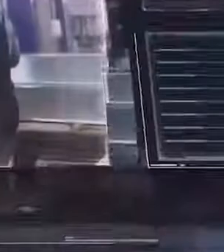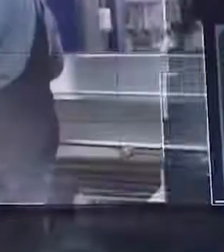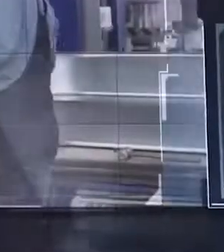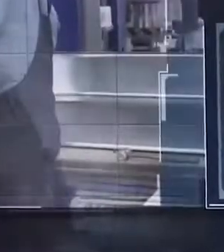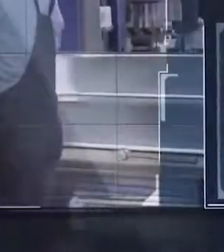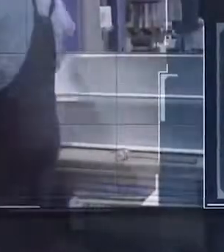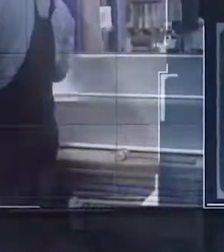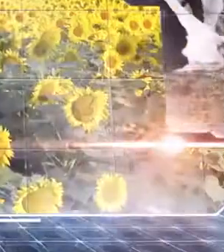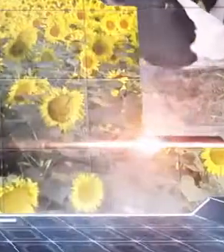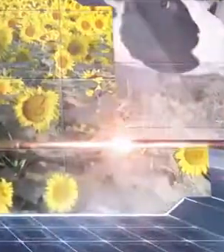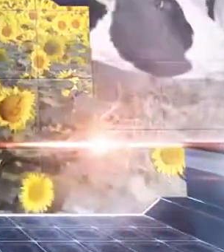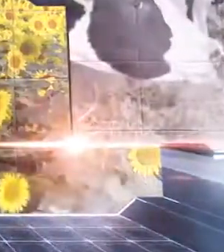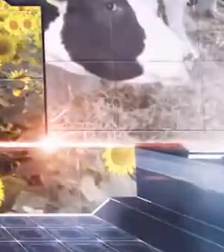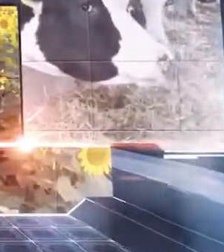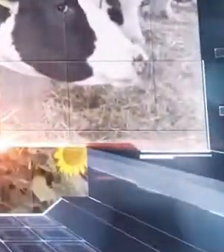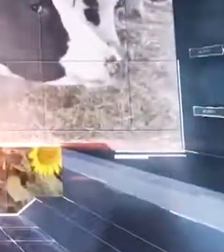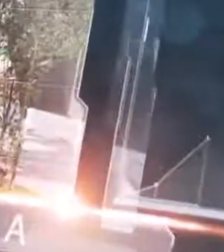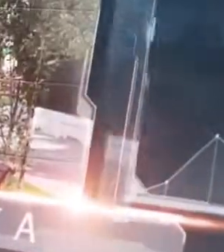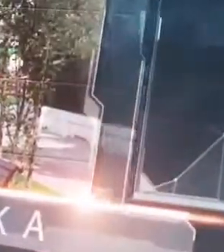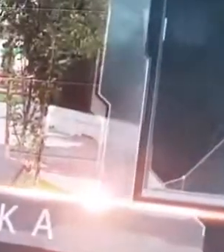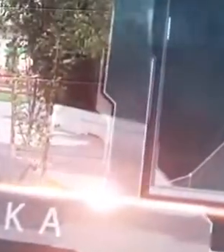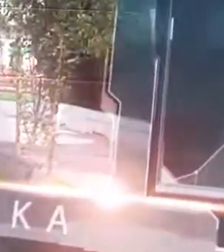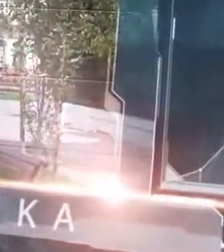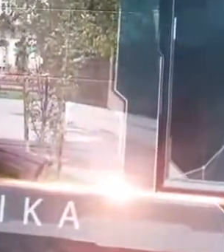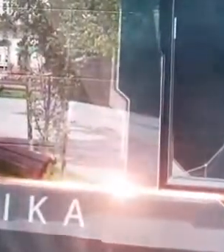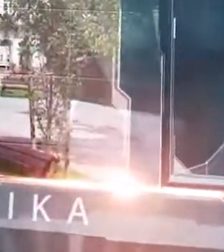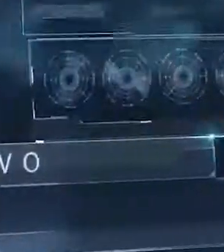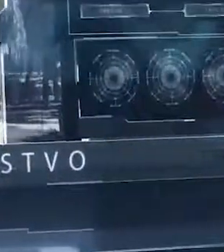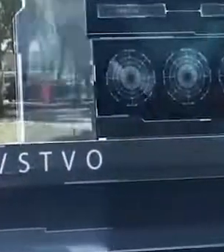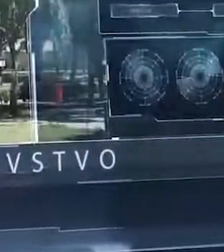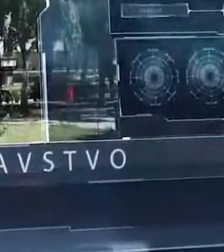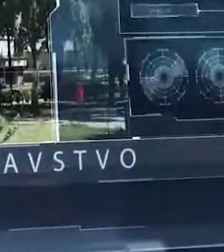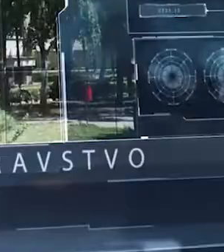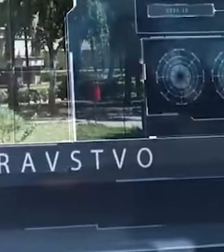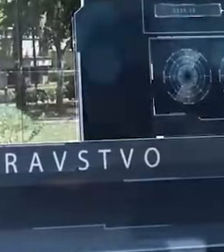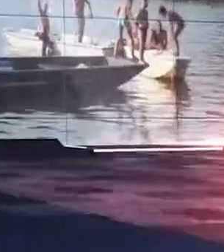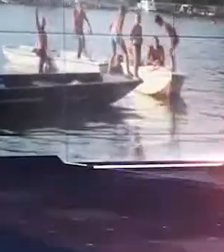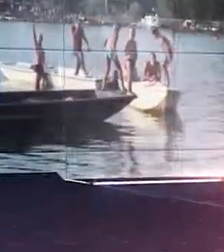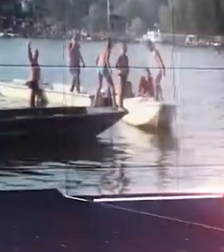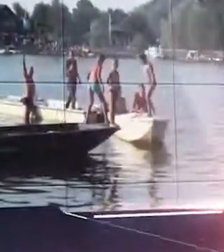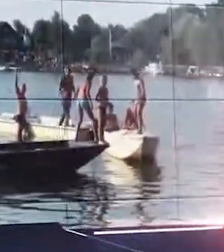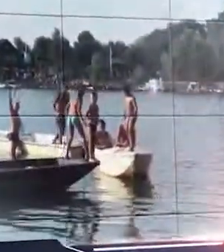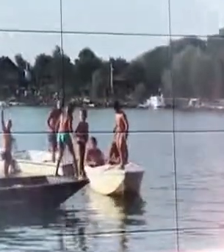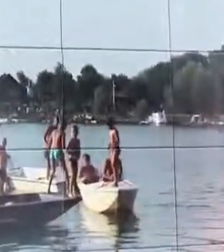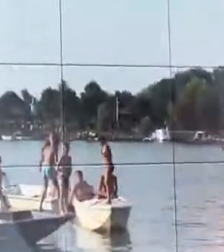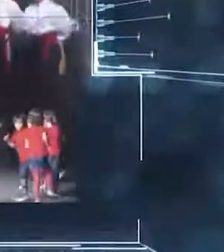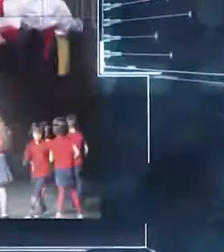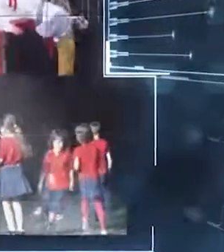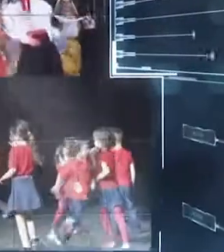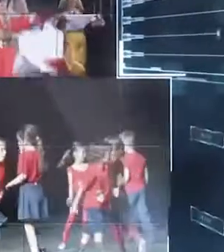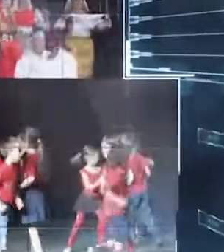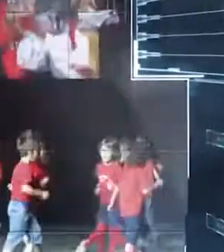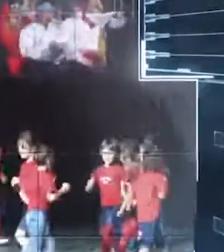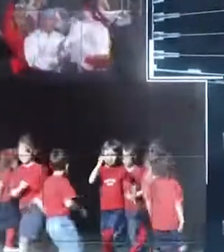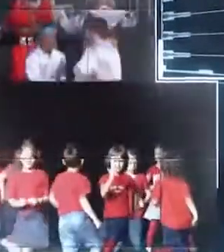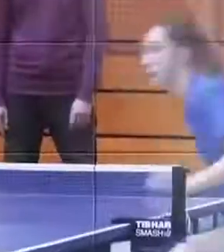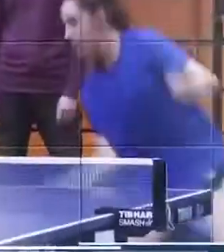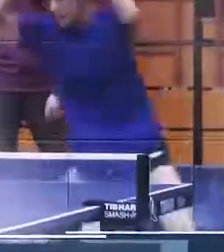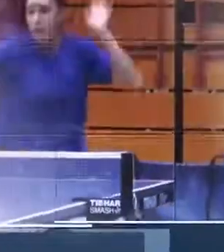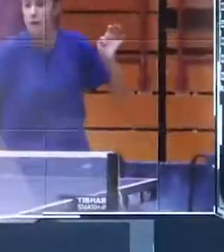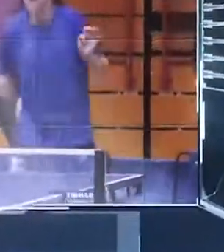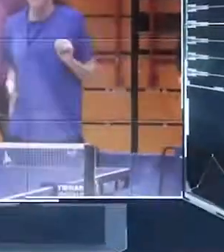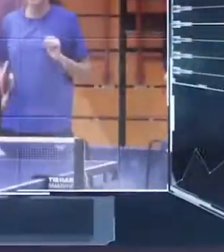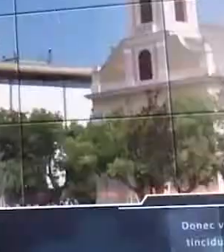kvaliteta.